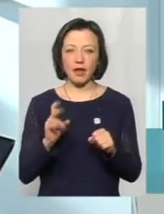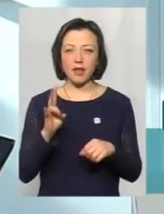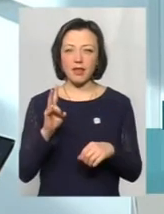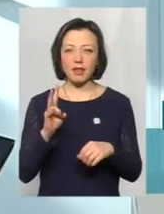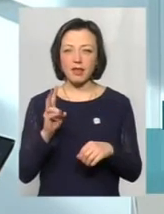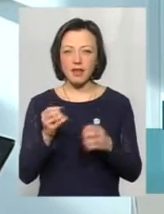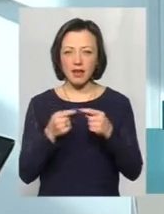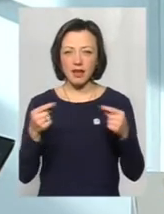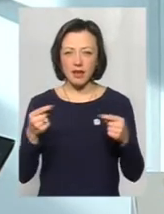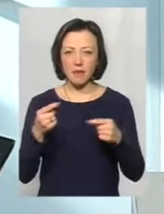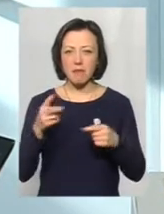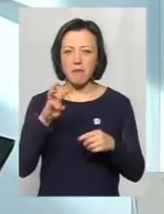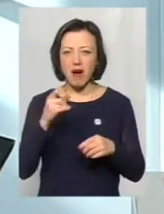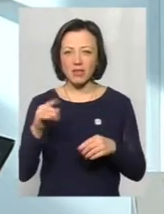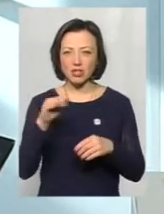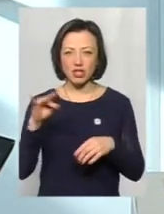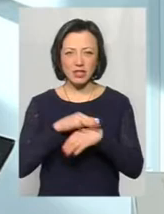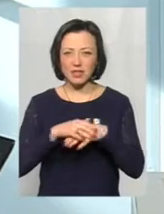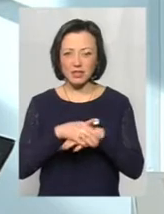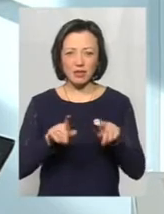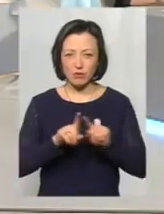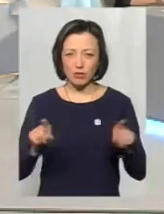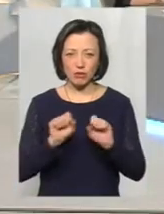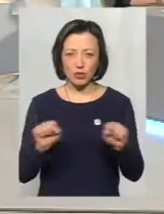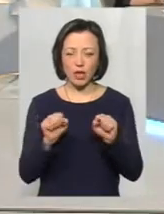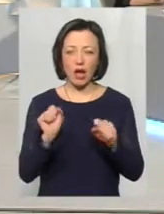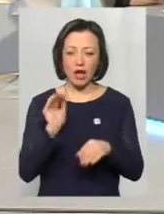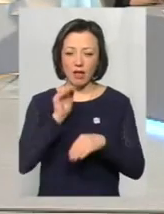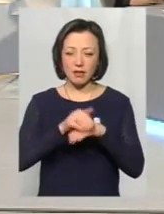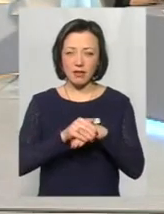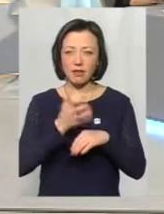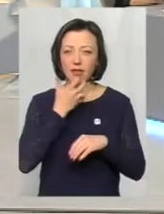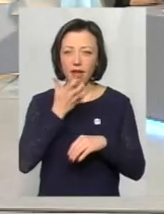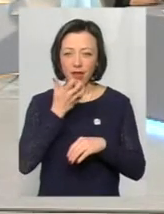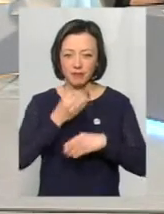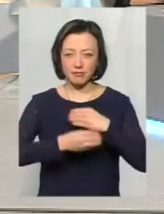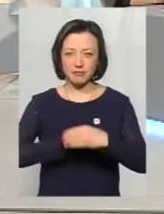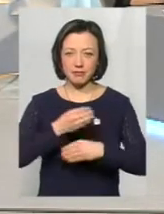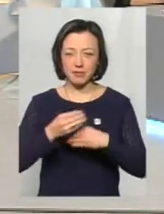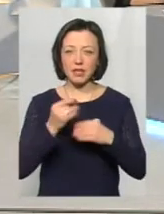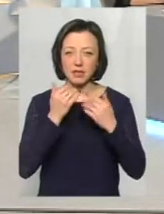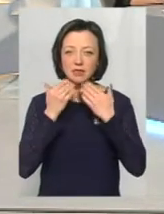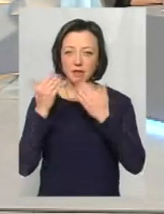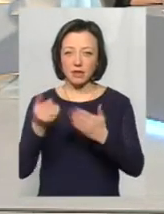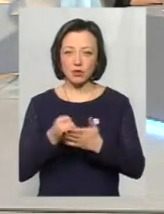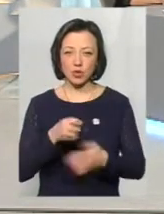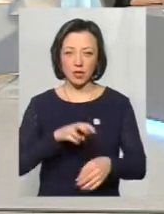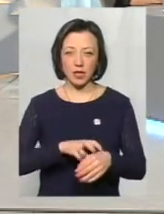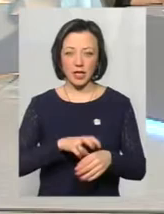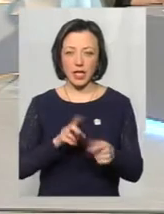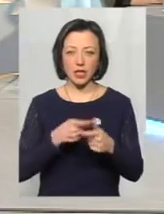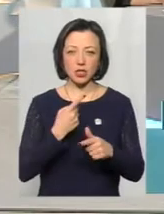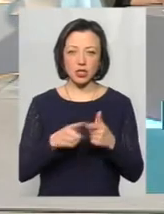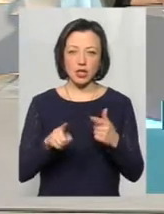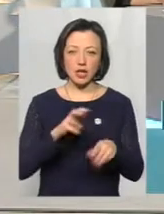різними речовини, туди мазі жирні, туди не втирати. А накласти теплу і озолюючу пов'язку і тоді звертатися до лікаря. Чи це